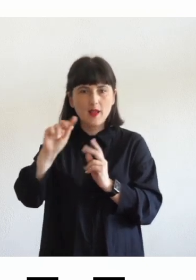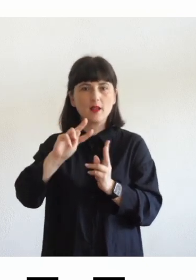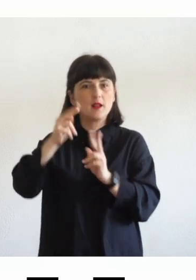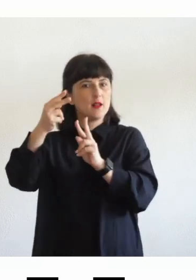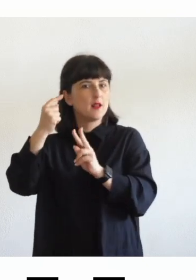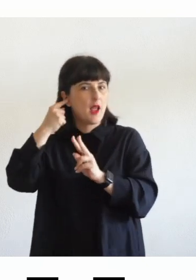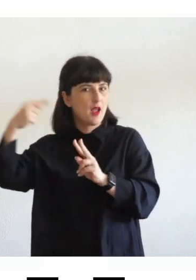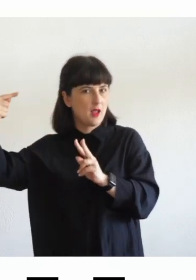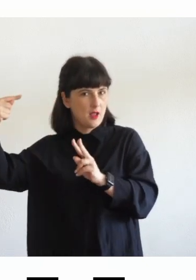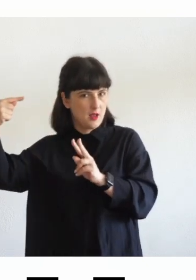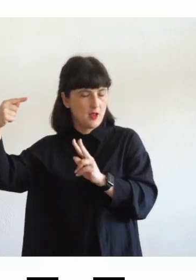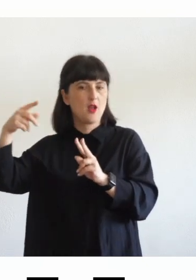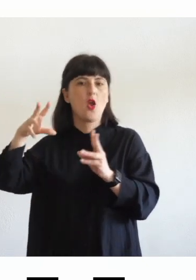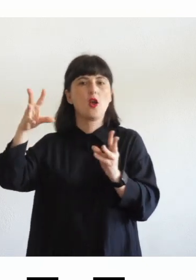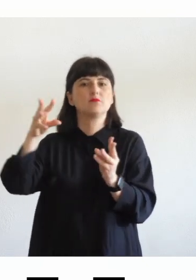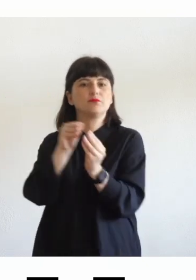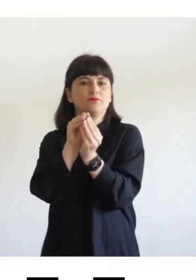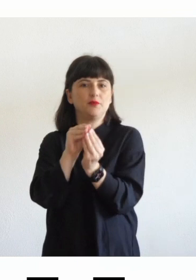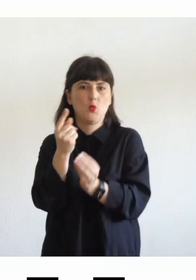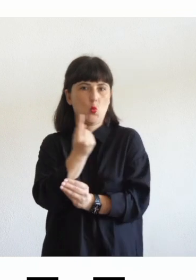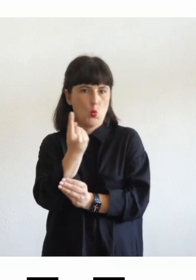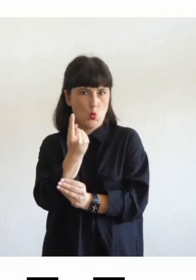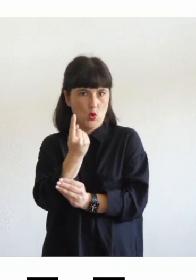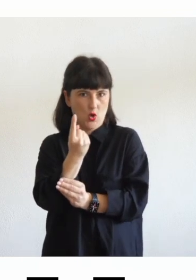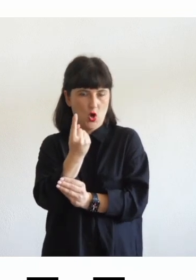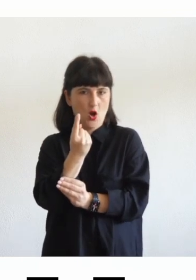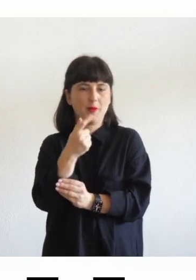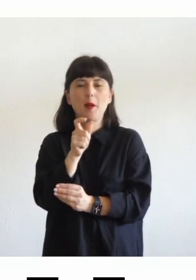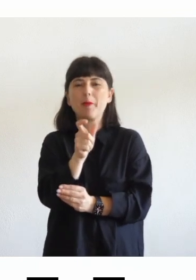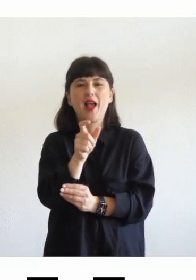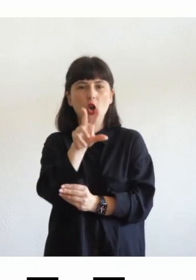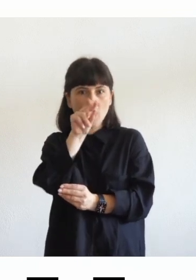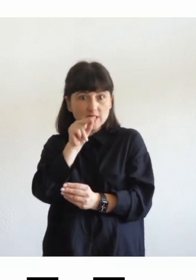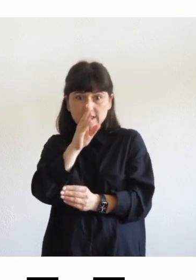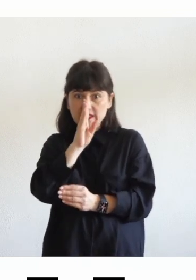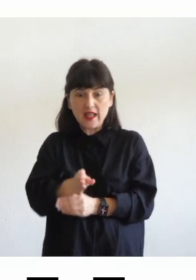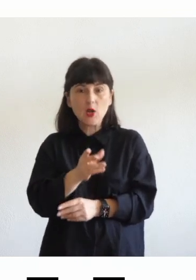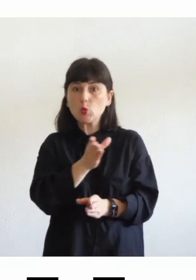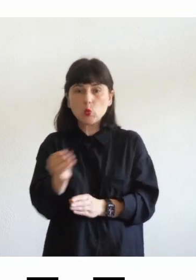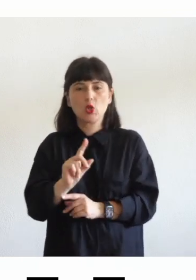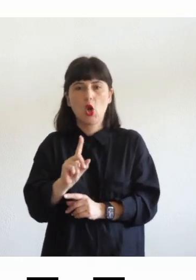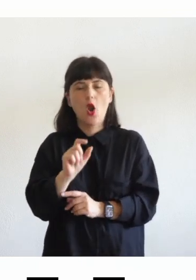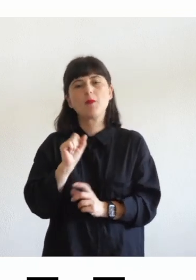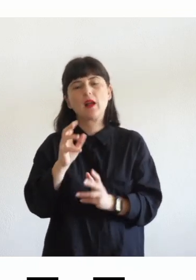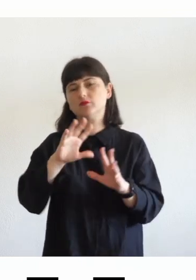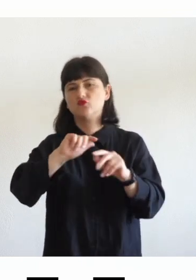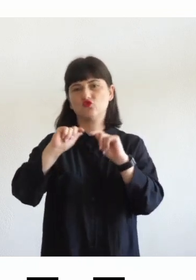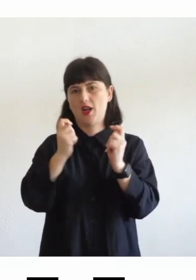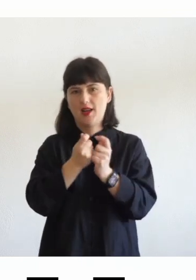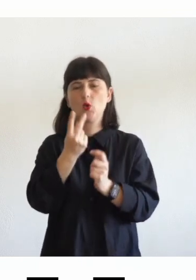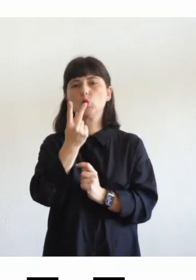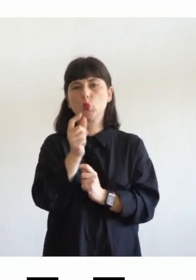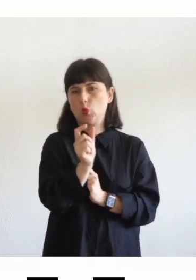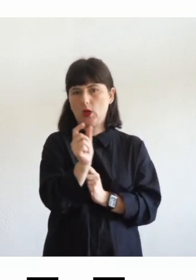fusione perché non c'è spesso il riconoscimento diretto della parola per cui diciamo grossomodo che una parola di due